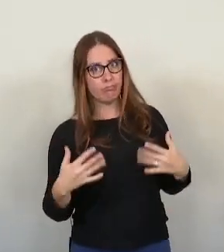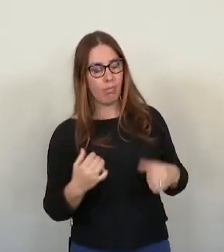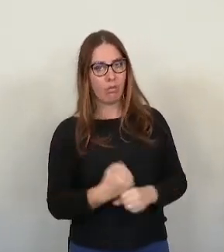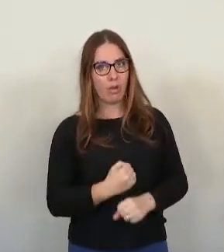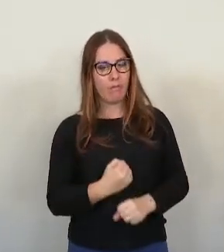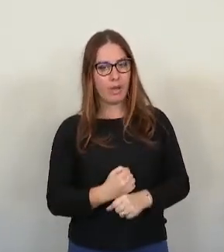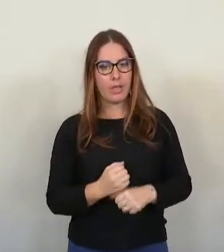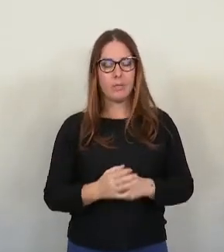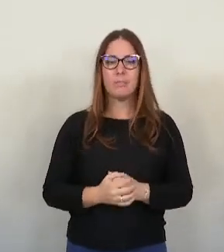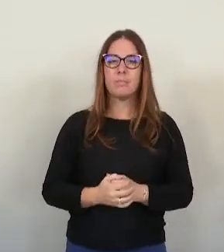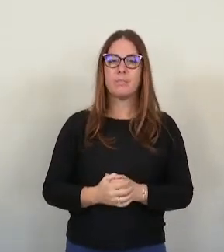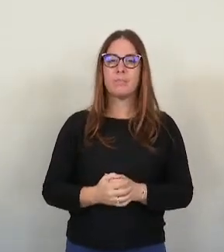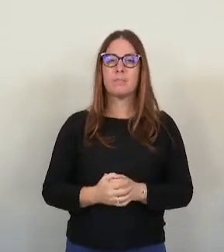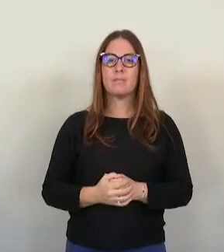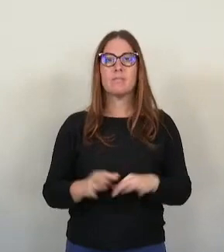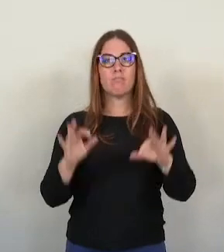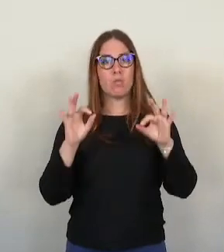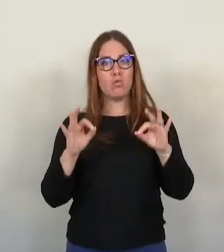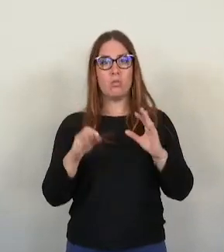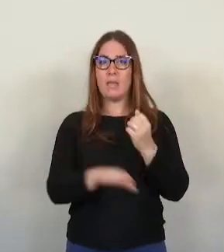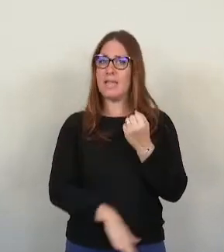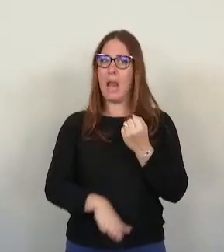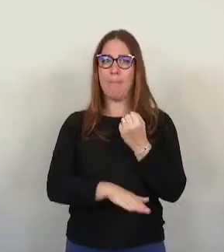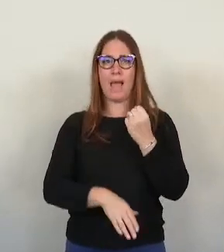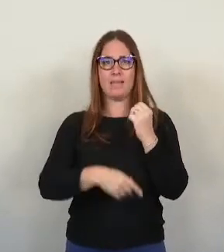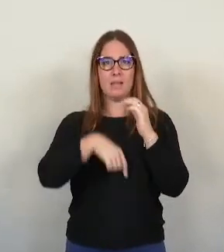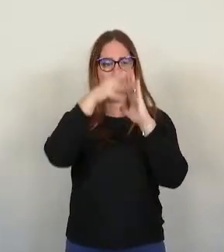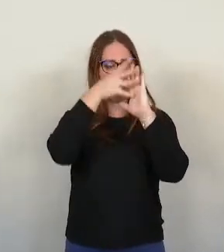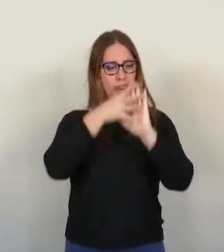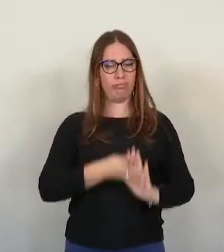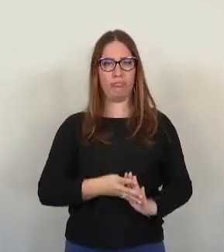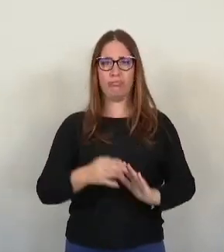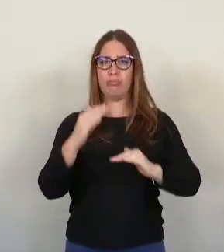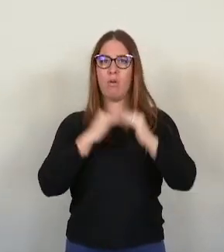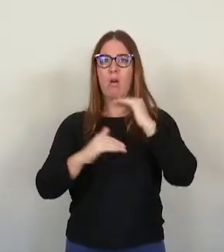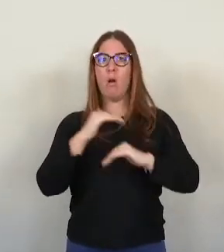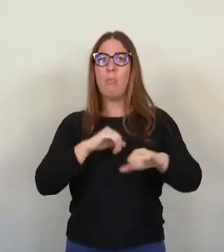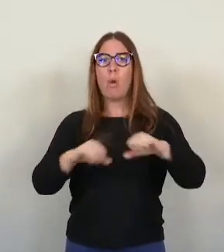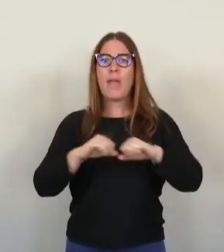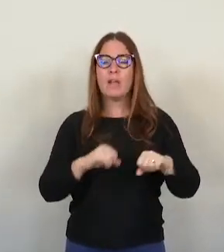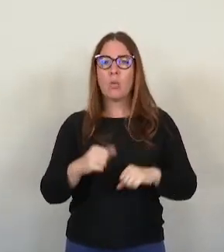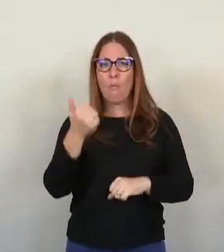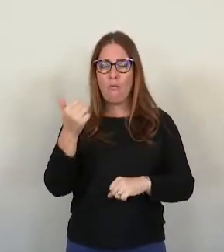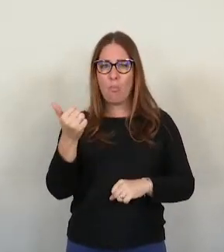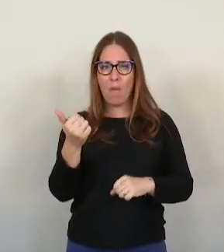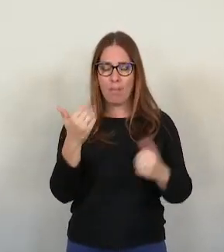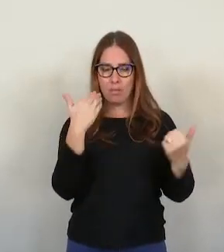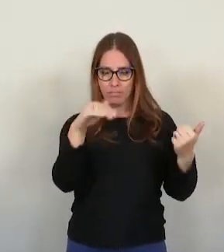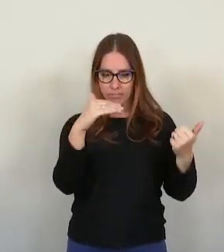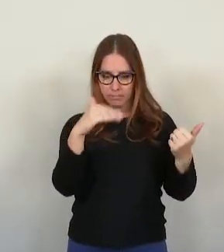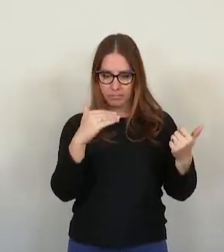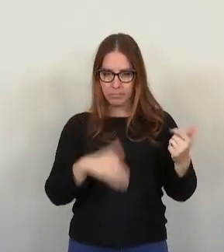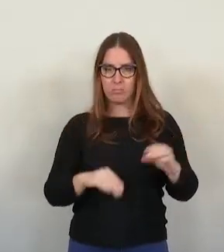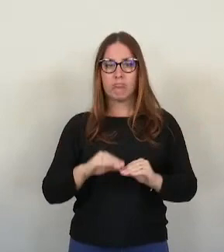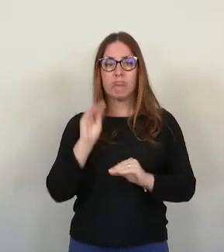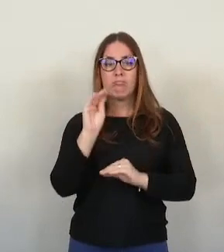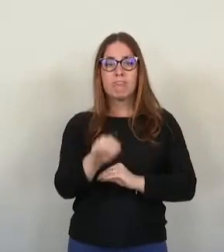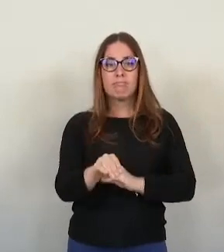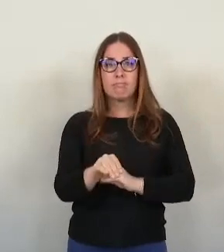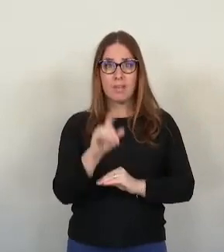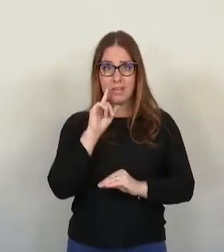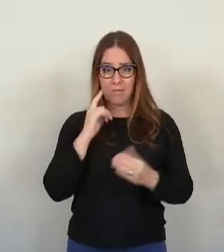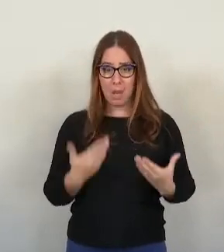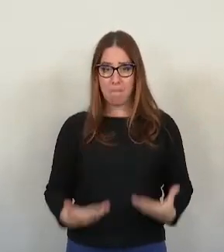Vous conviendrez qu'il s'agit là des prérequis basiques à n'importe quel plan d'action. Le fait que vous les remettiez à plus tard, donc que vous n'ayez aucune